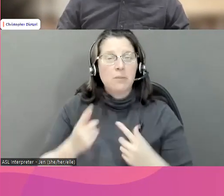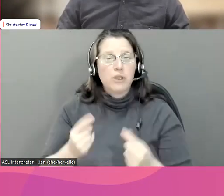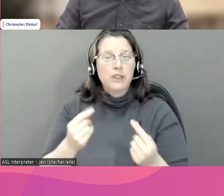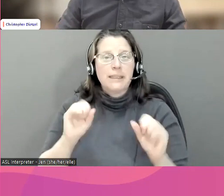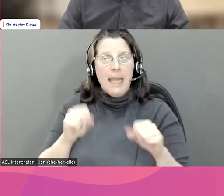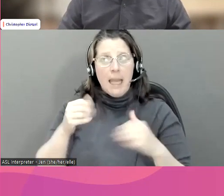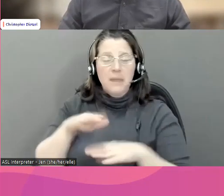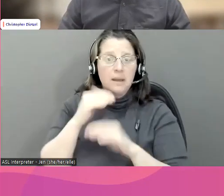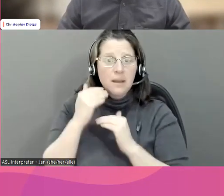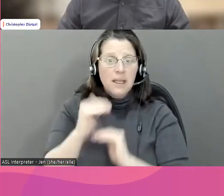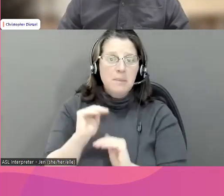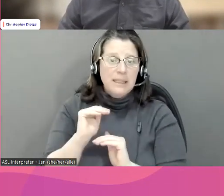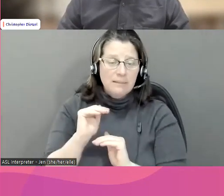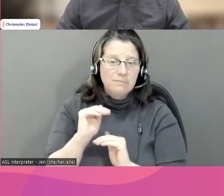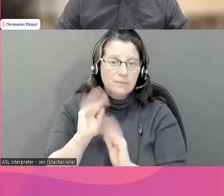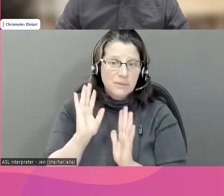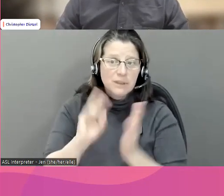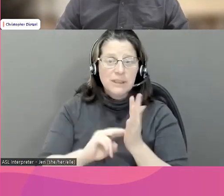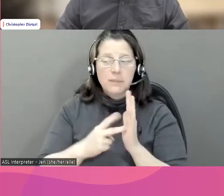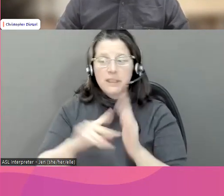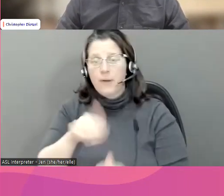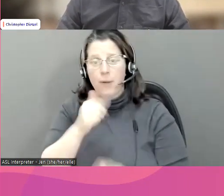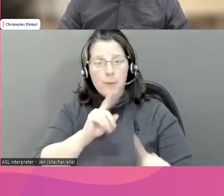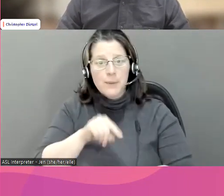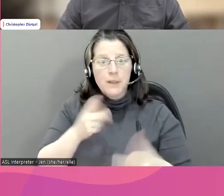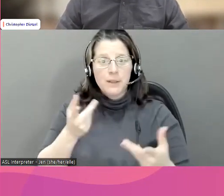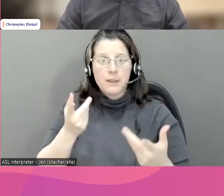Donc, les pratiques de blocage et de signalement peuvent être limitées.